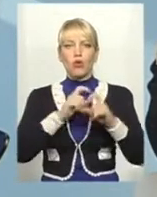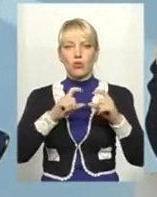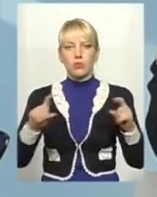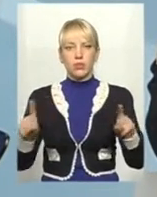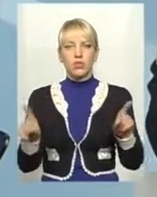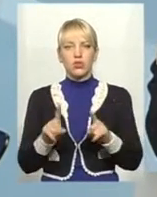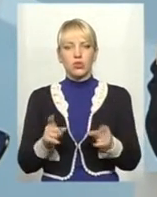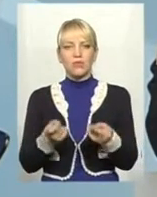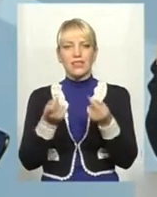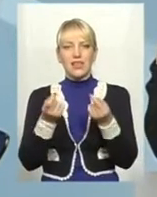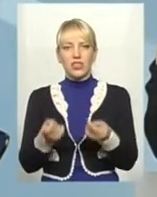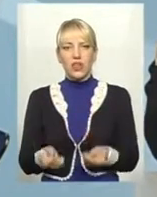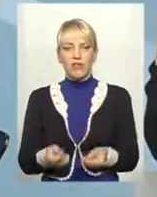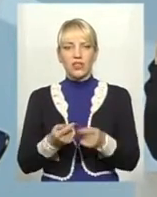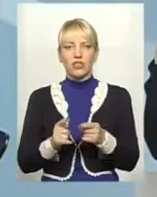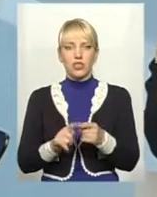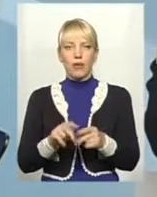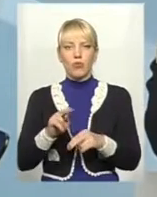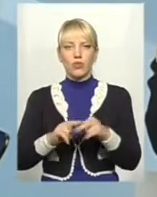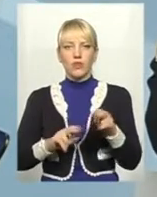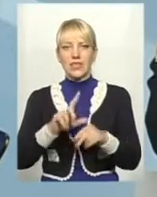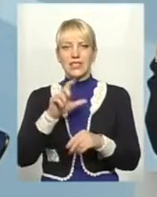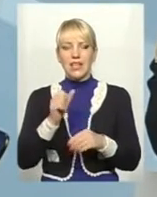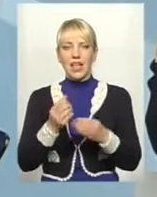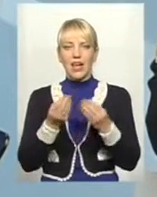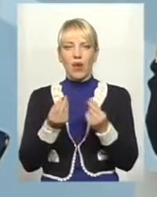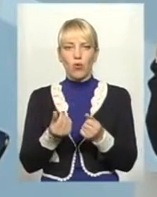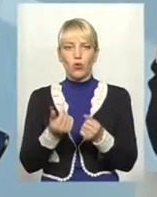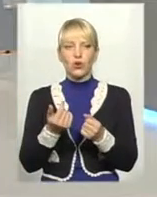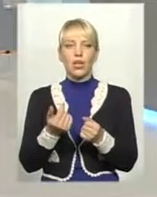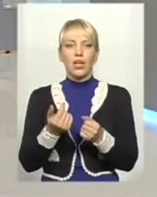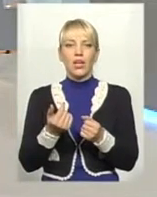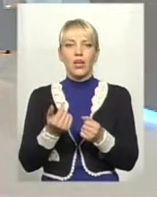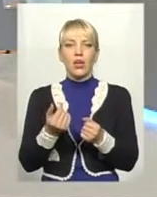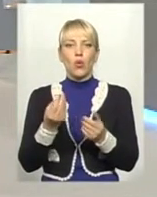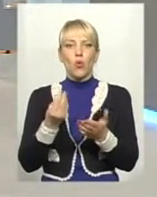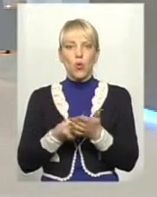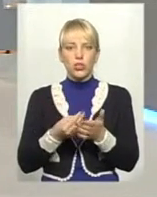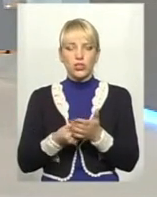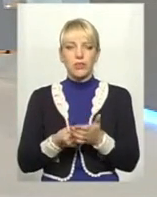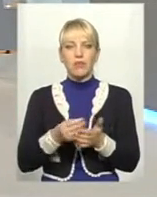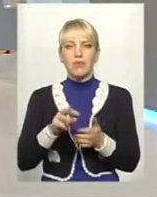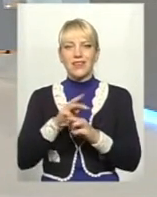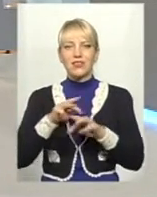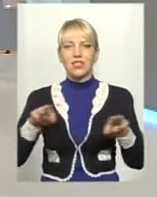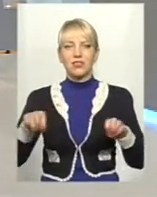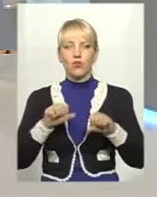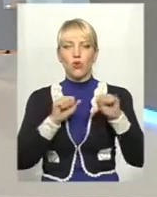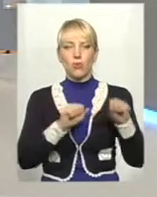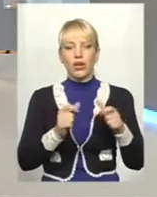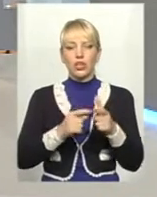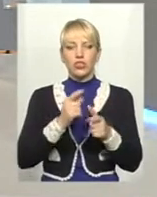здешевити це будівництво за рахунок коштів Міністерства оборони. Чи просили вже кошти на ці цілі в